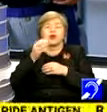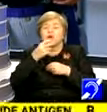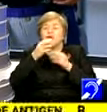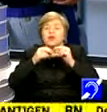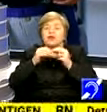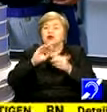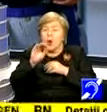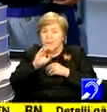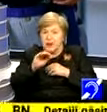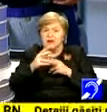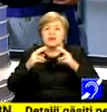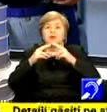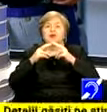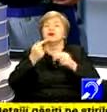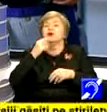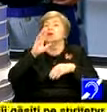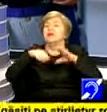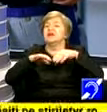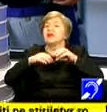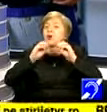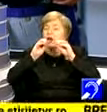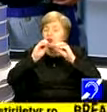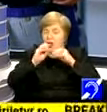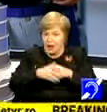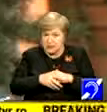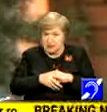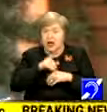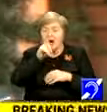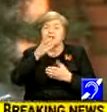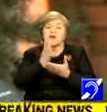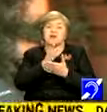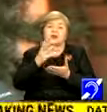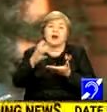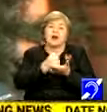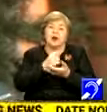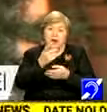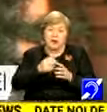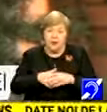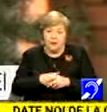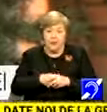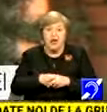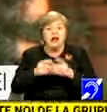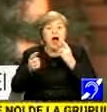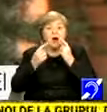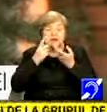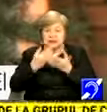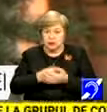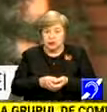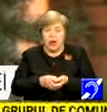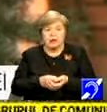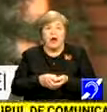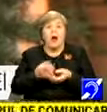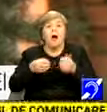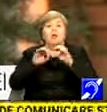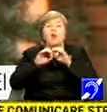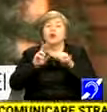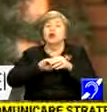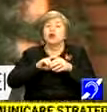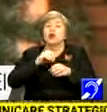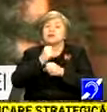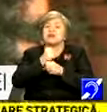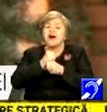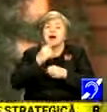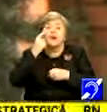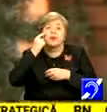protest le-au avut cu oficialii Ministerului Educației. Am discutat despre modul de testare al